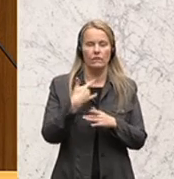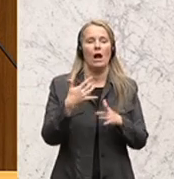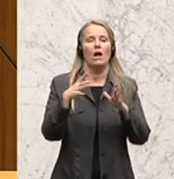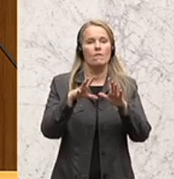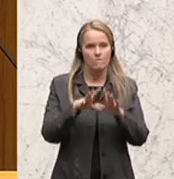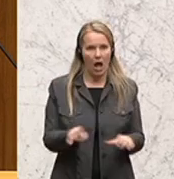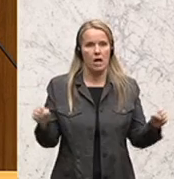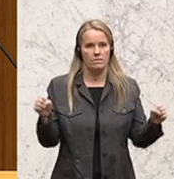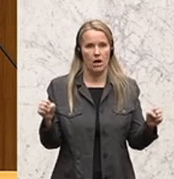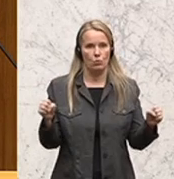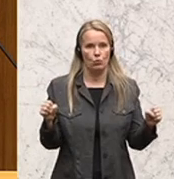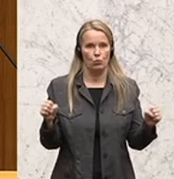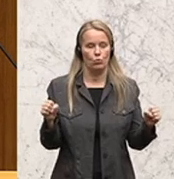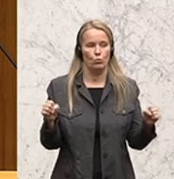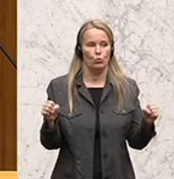zwischen